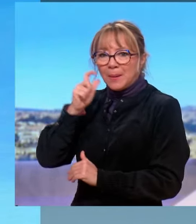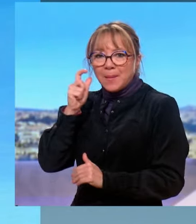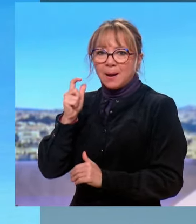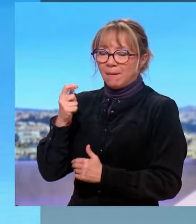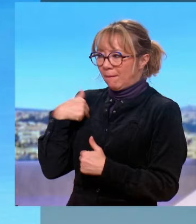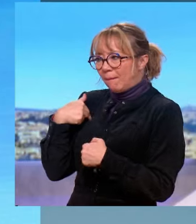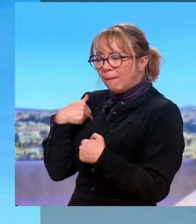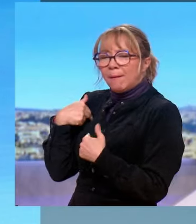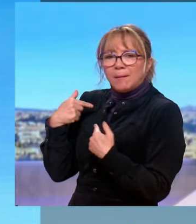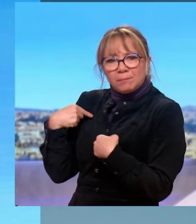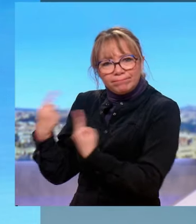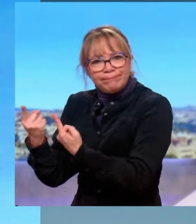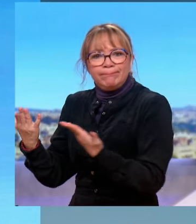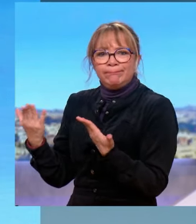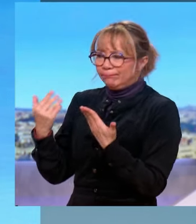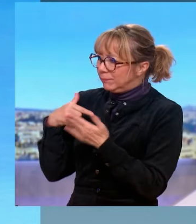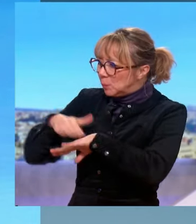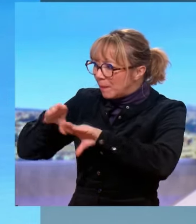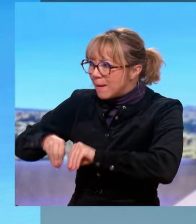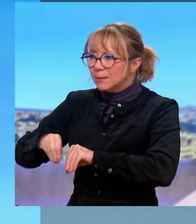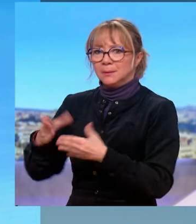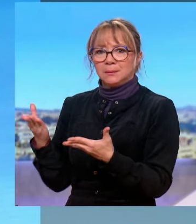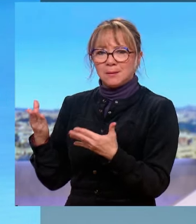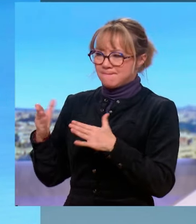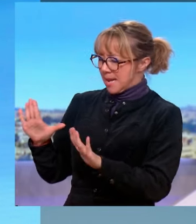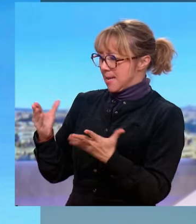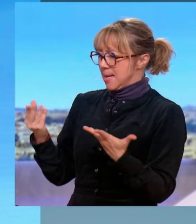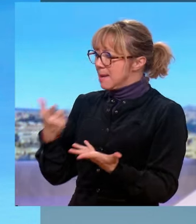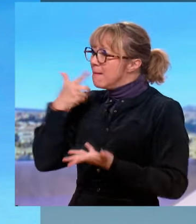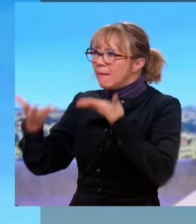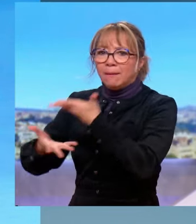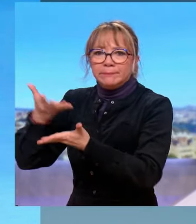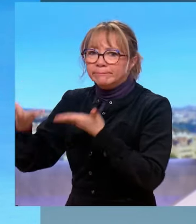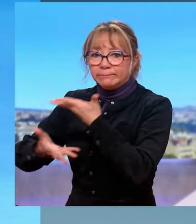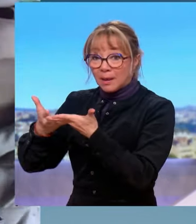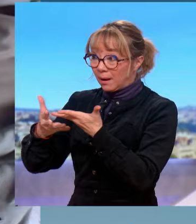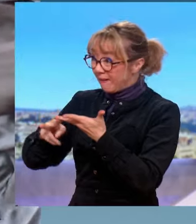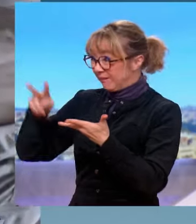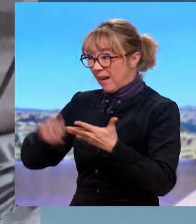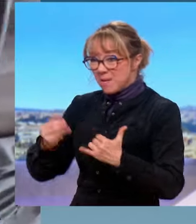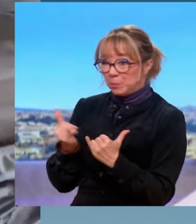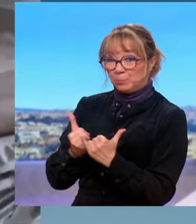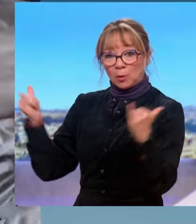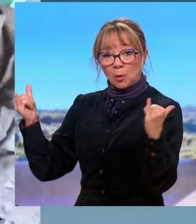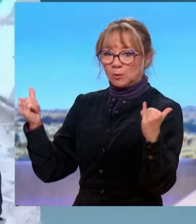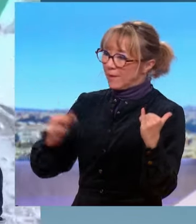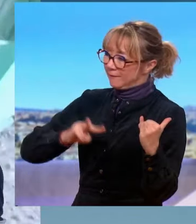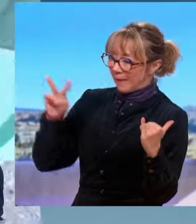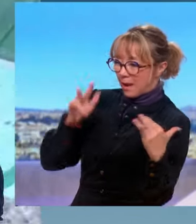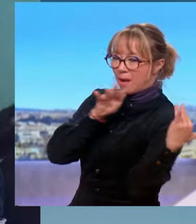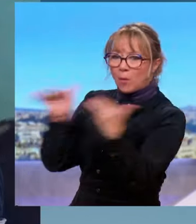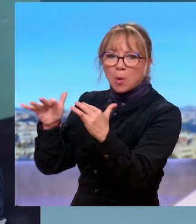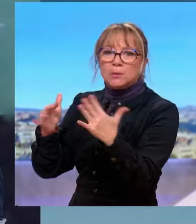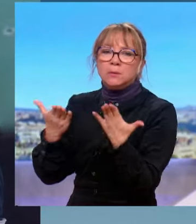d'autres pays européens font entendre leur voix ? Mais ce sont des incantations. La seule puissance qui, finalement, a une véritable influence